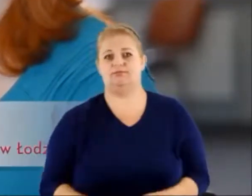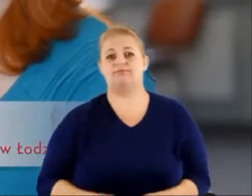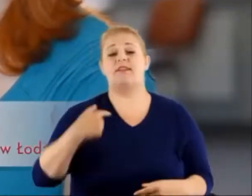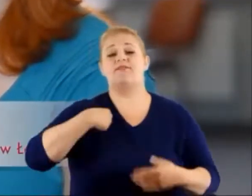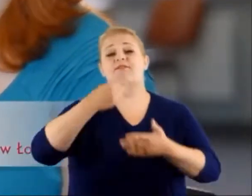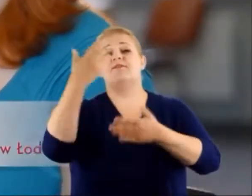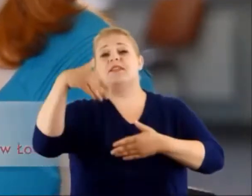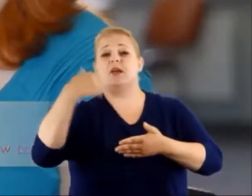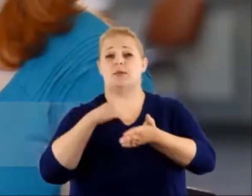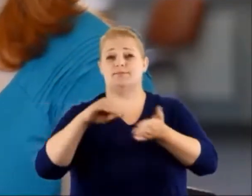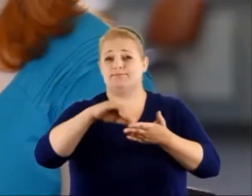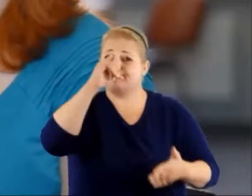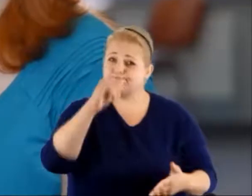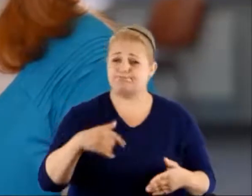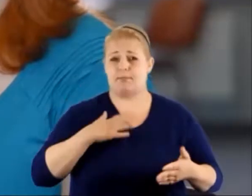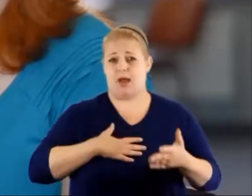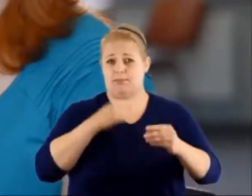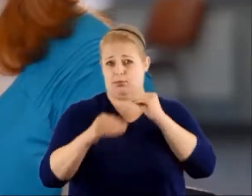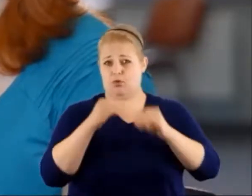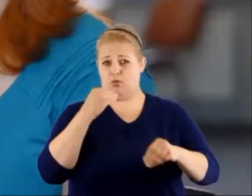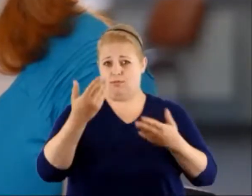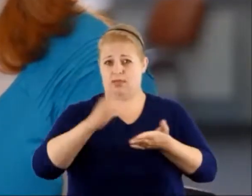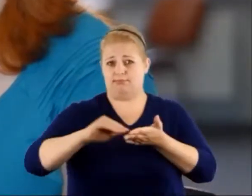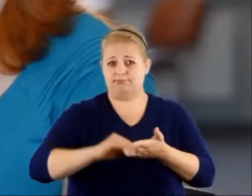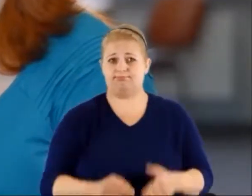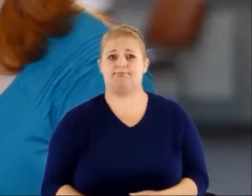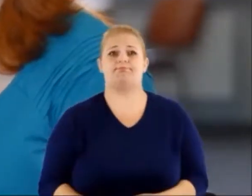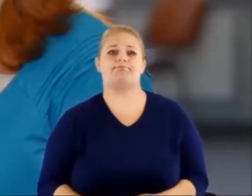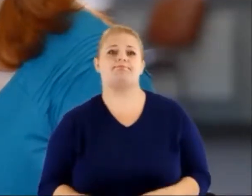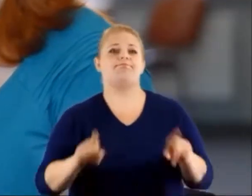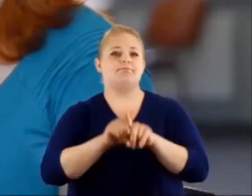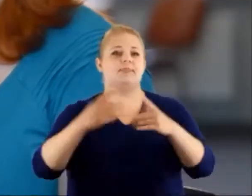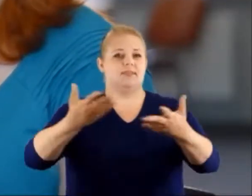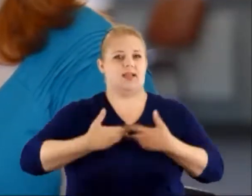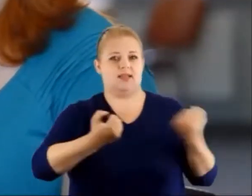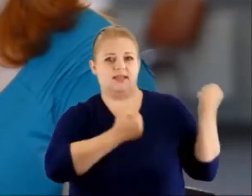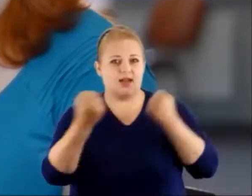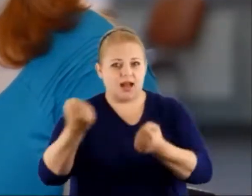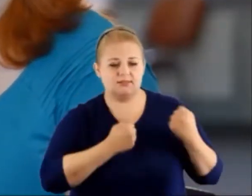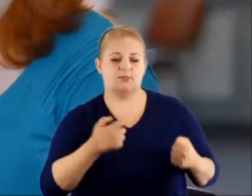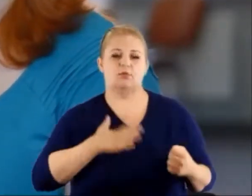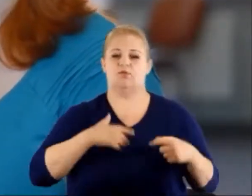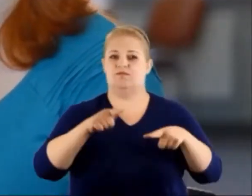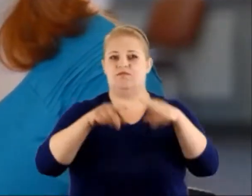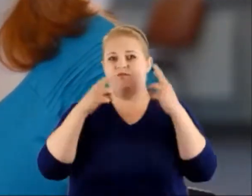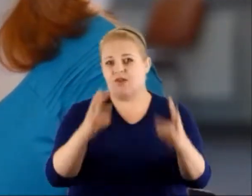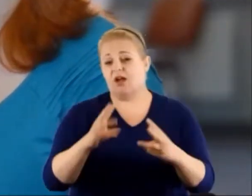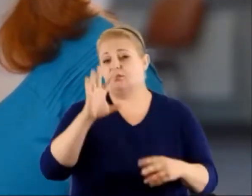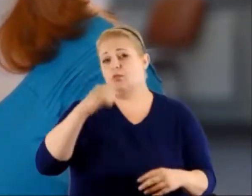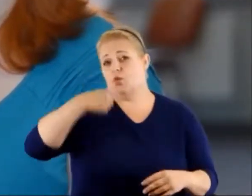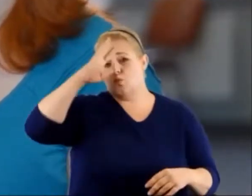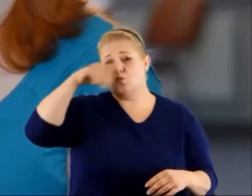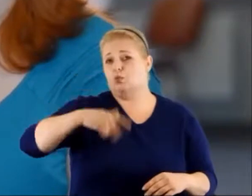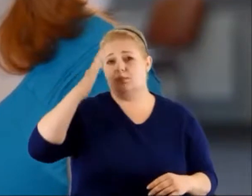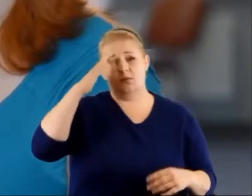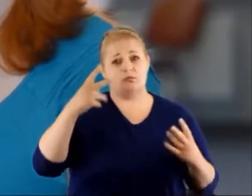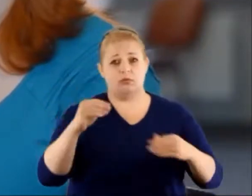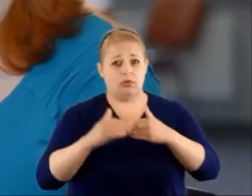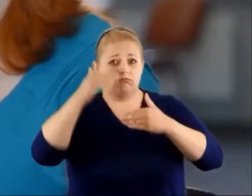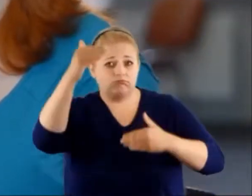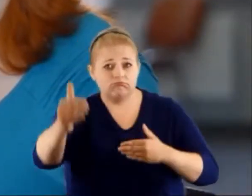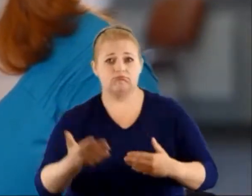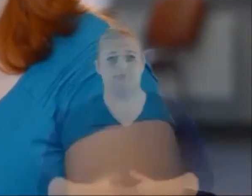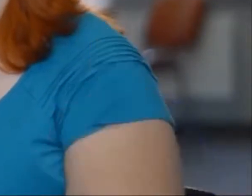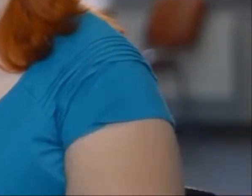sobie wykłady. Też nie muszę pisać na wykładach, bo mam problem z pisaniem. Zapewnia mi transport, co dla mnie było priorytetem,